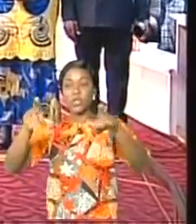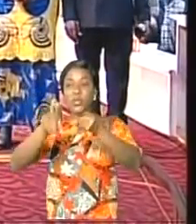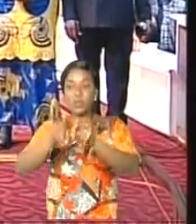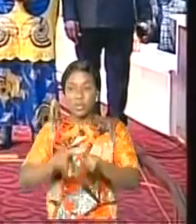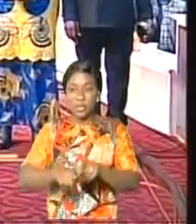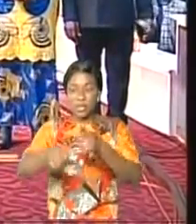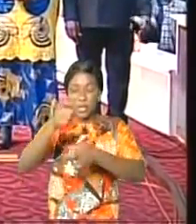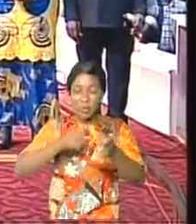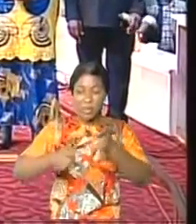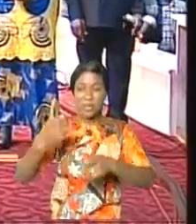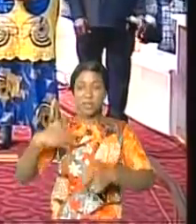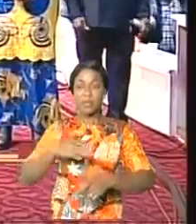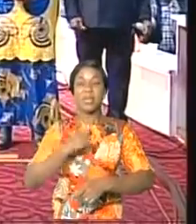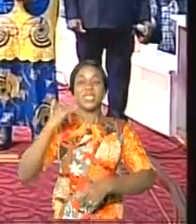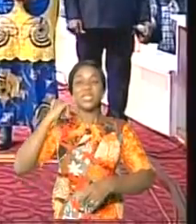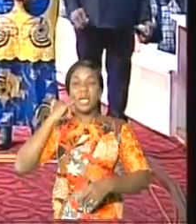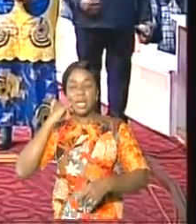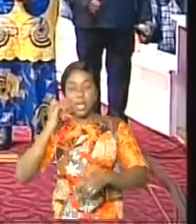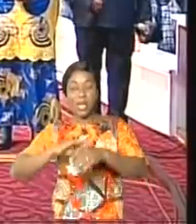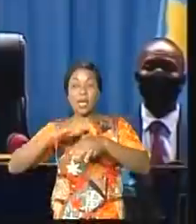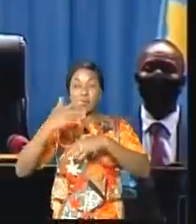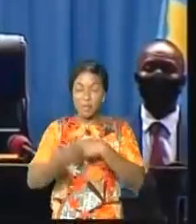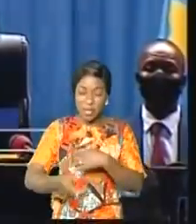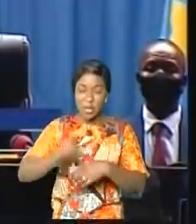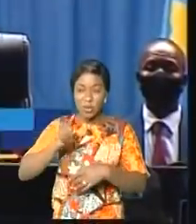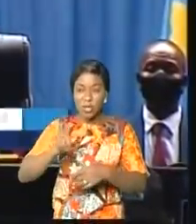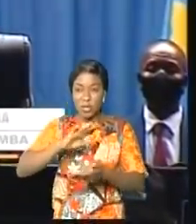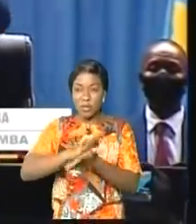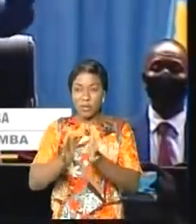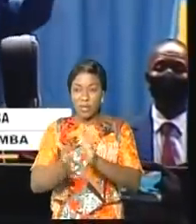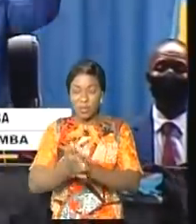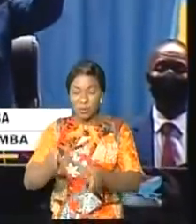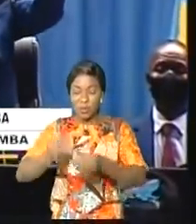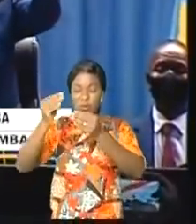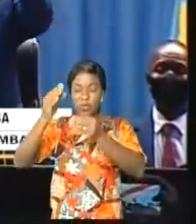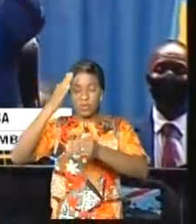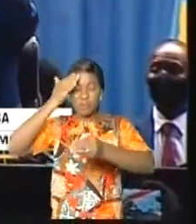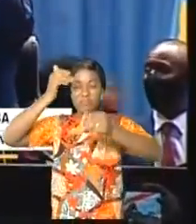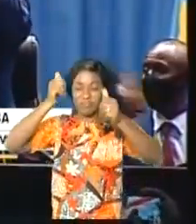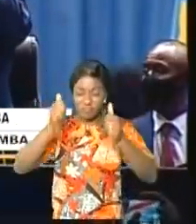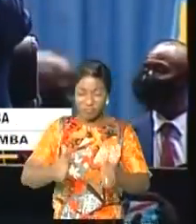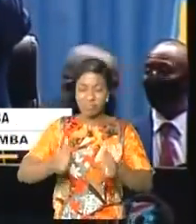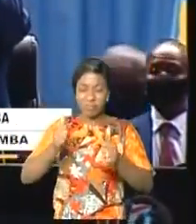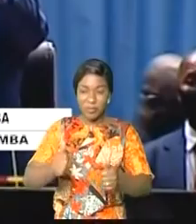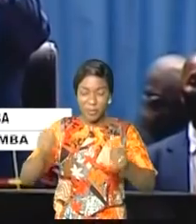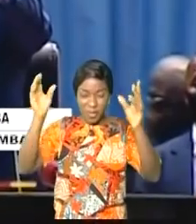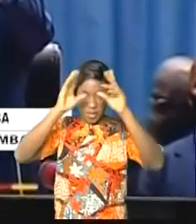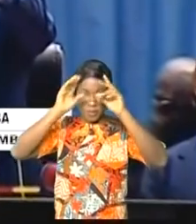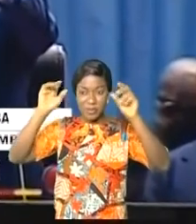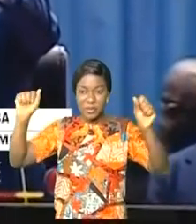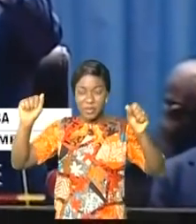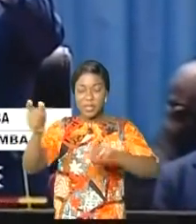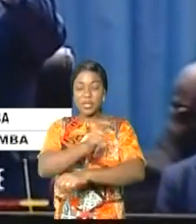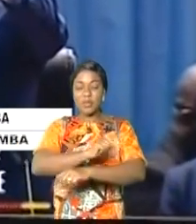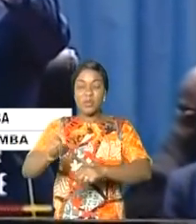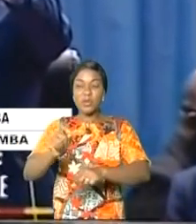Jaline Mabunda de Yoko après qu'il ait occupé avec maîtrise et sagesse la présidence du bureau